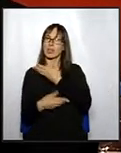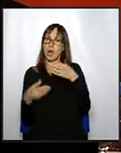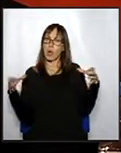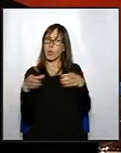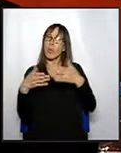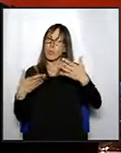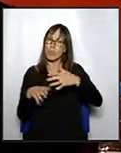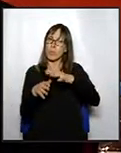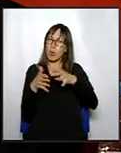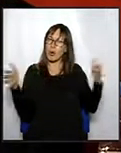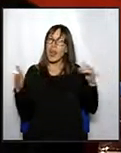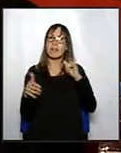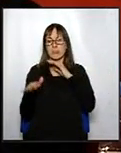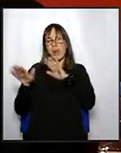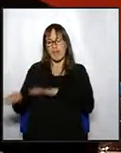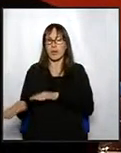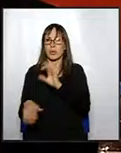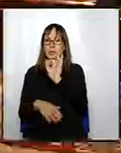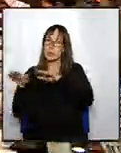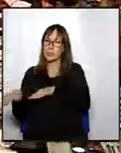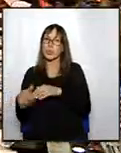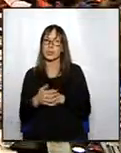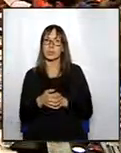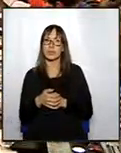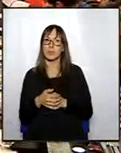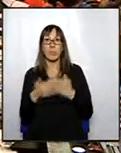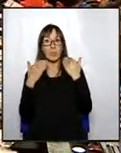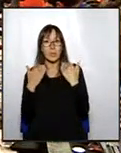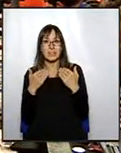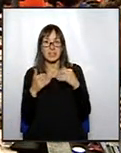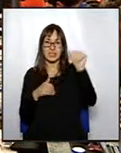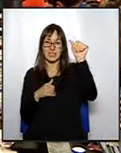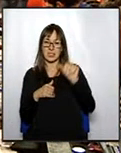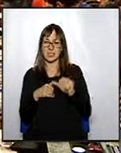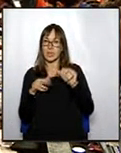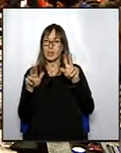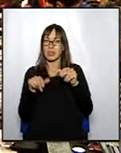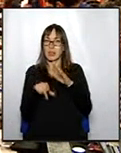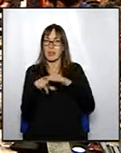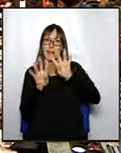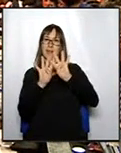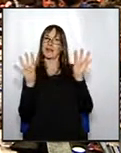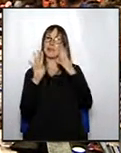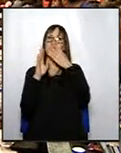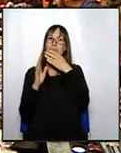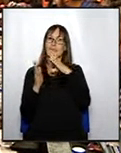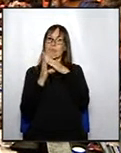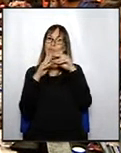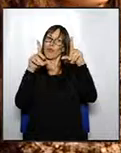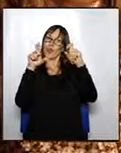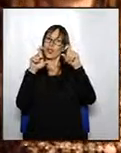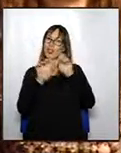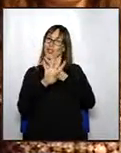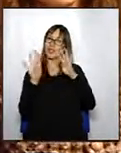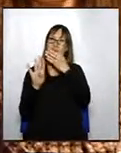el nostre vot serà favorable a aquesta proposta. Moltes gràcies, senyor. Doncs, si més no, perquè sigui per la foto i perquè ja tenim el convidat que li